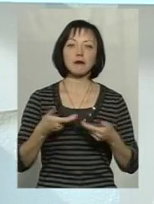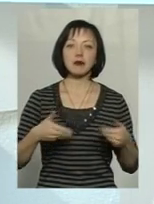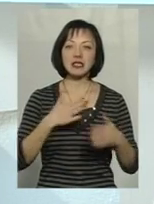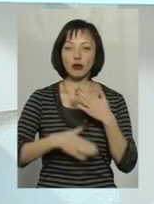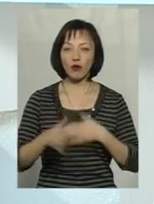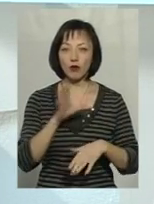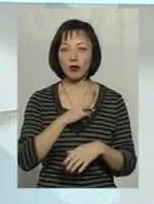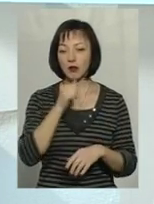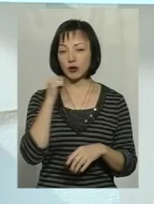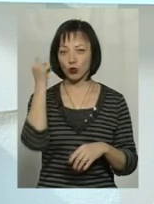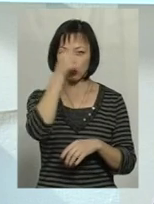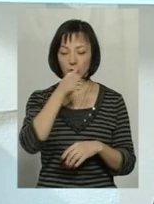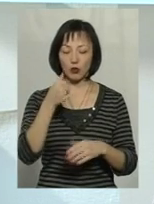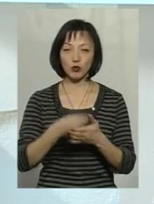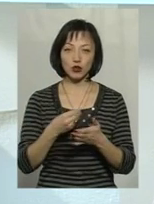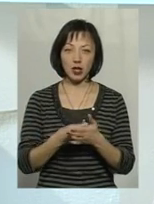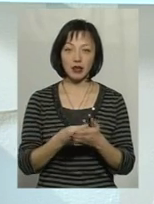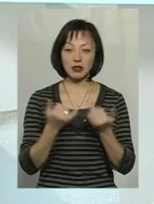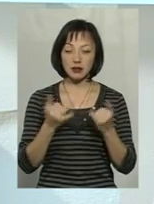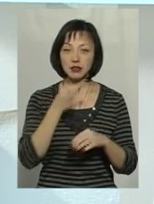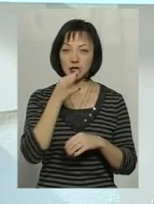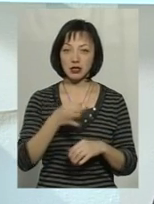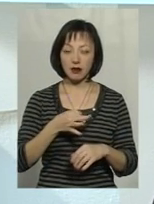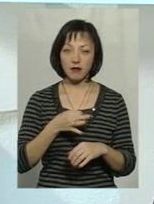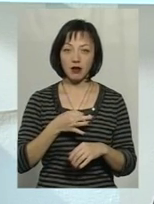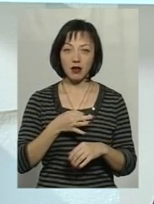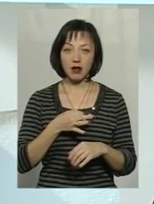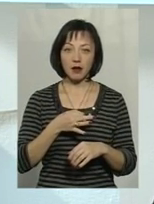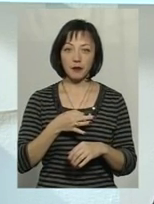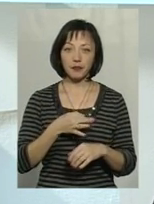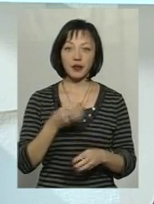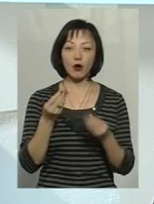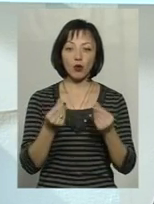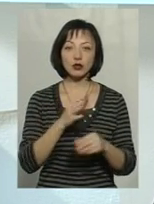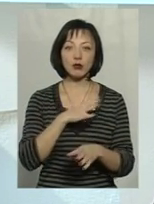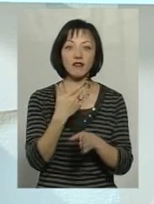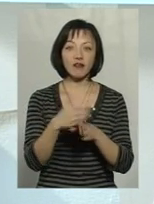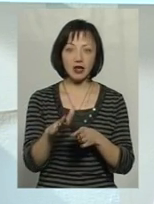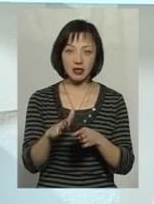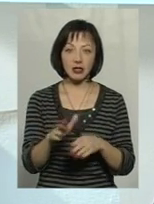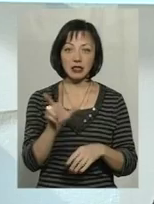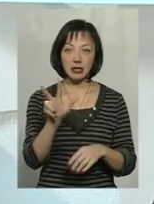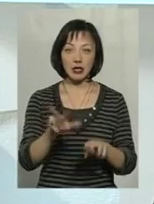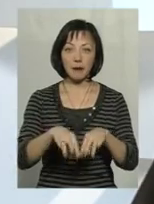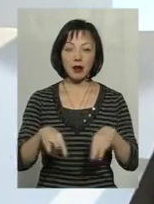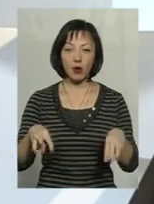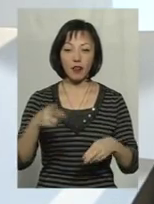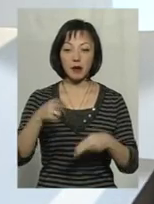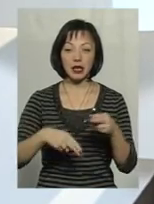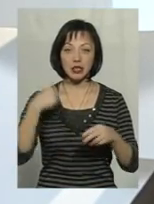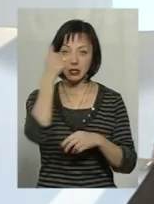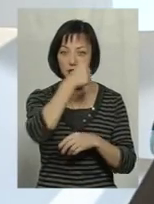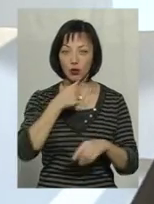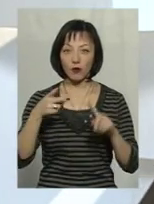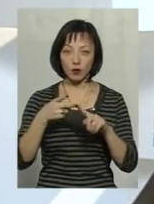були і минулим бюджетом, тому що, як тільки вже сказав мій колега, кошти були виділені 3 мільйони. Ну, наприкінці року, в